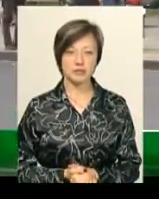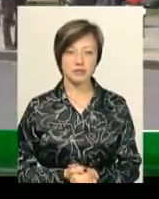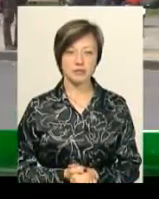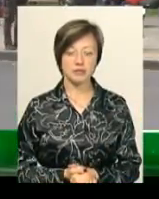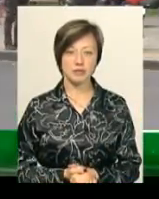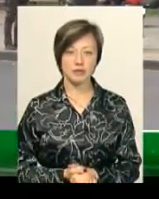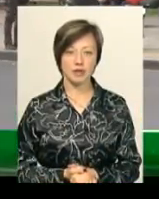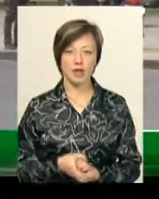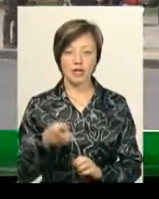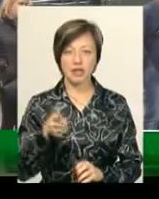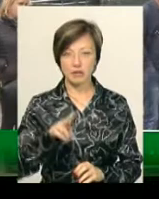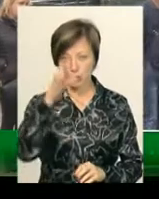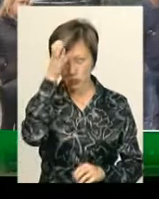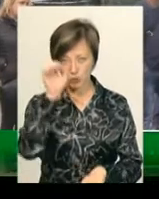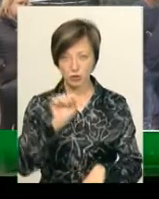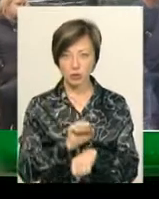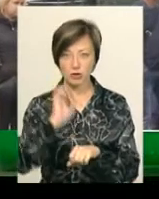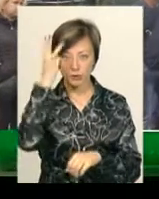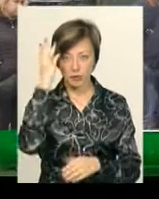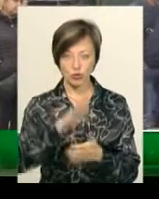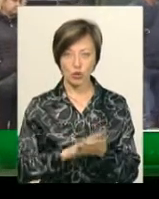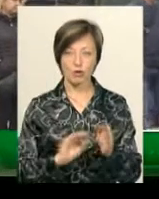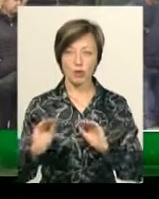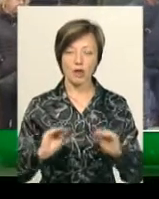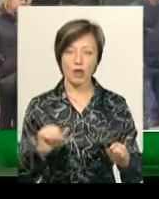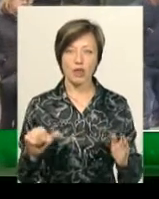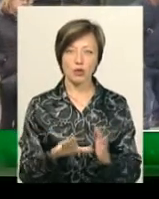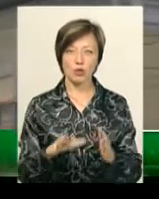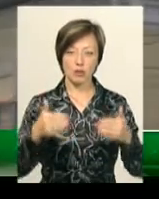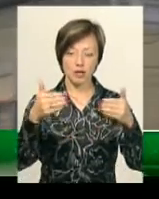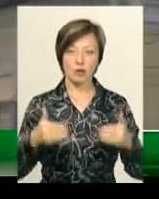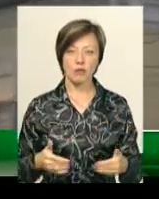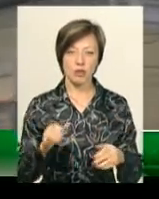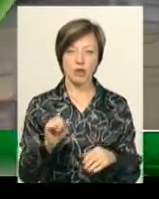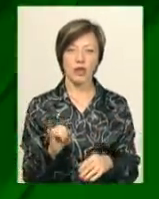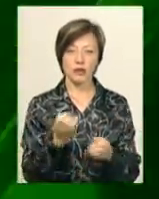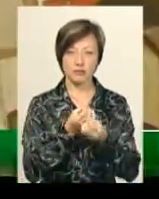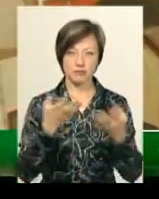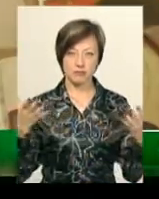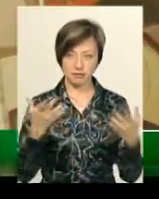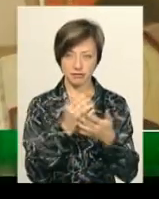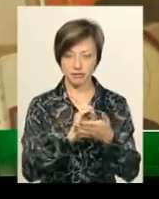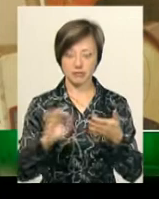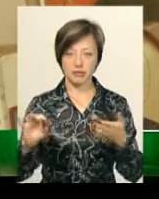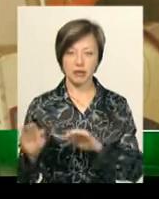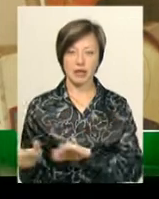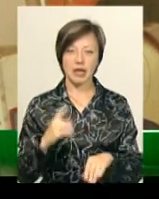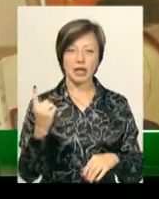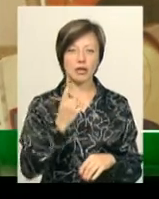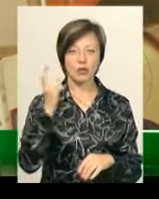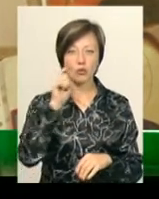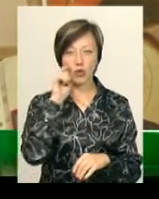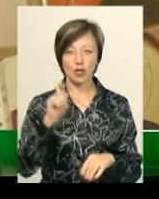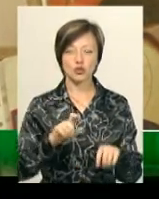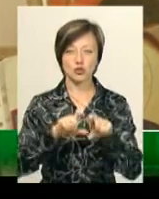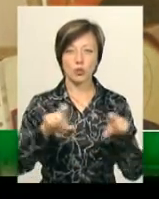Дві розумні зупинки у Хмельницькому продовжують облаштовувати електронними табло та сіті-лайтами. У єдиній в Україні Хмельницькій